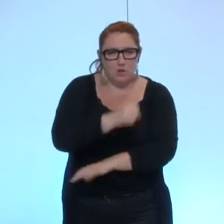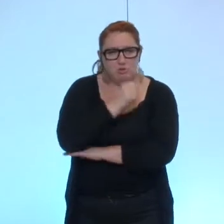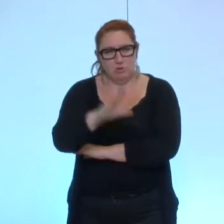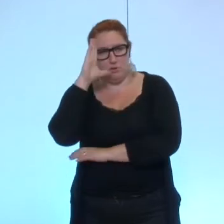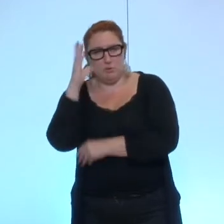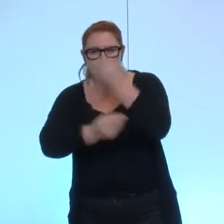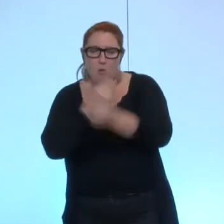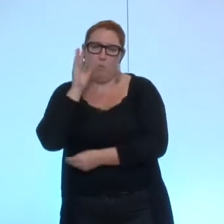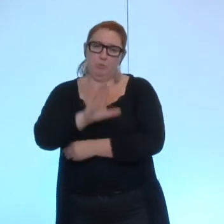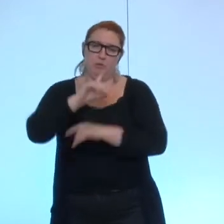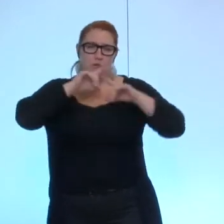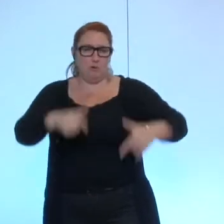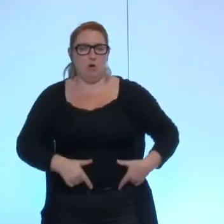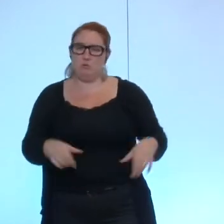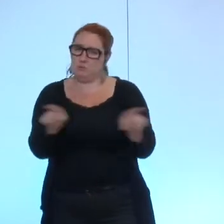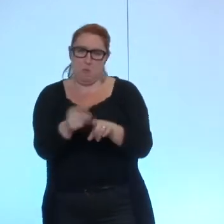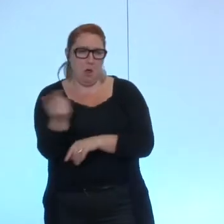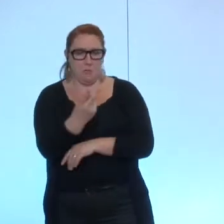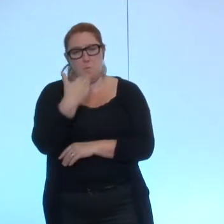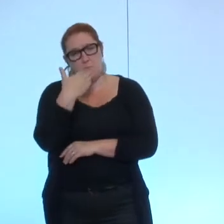ou pour les écoles je vous remercie